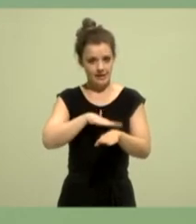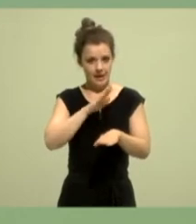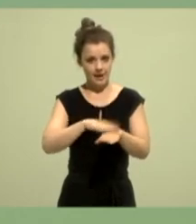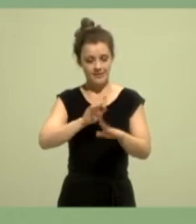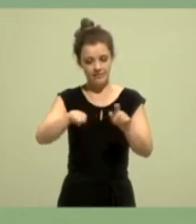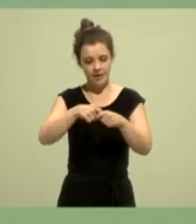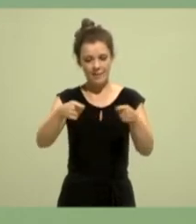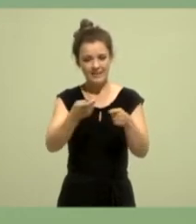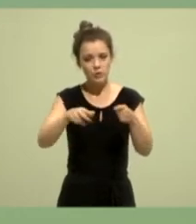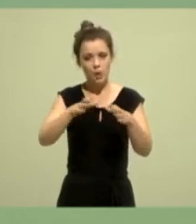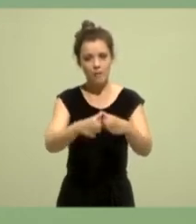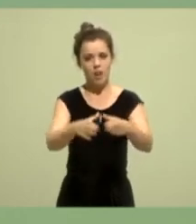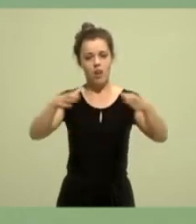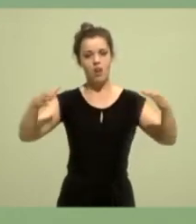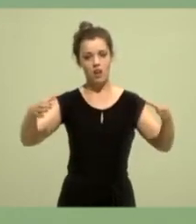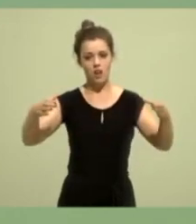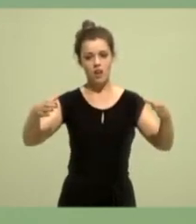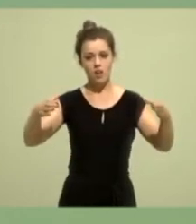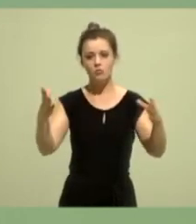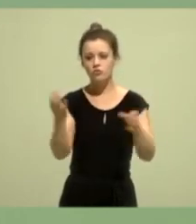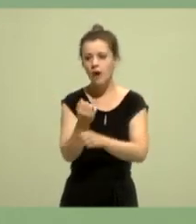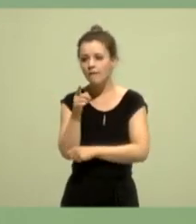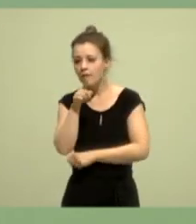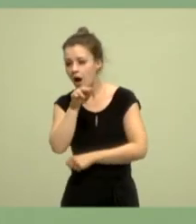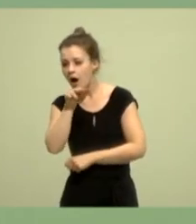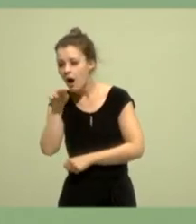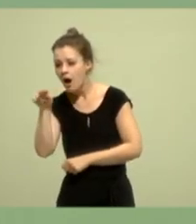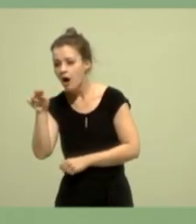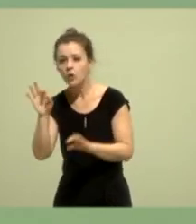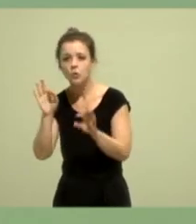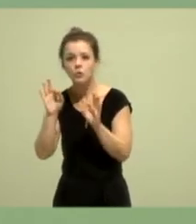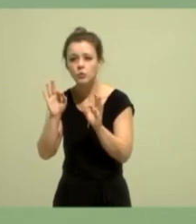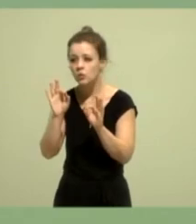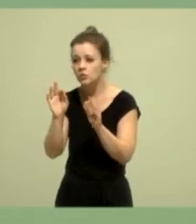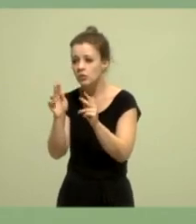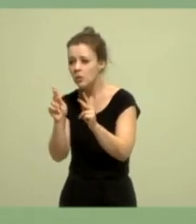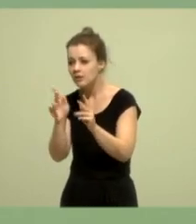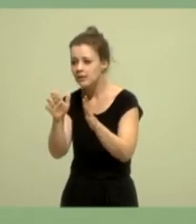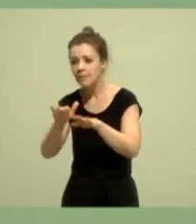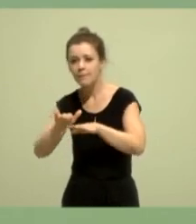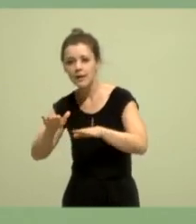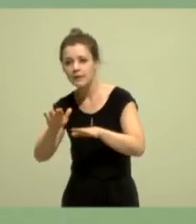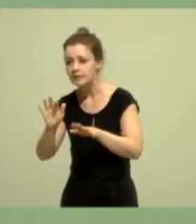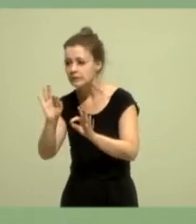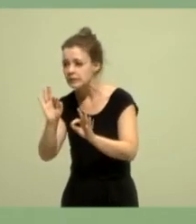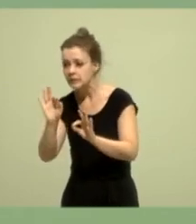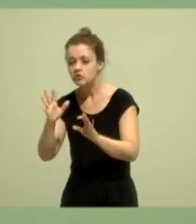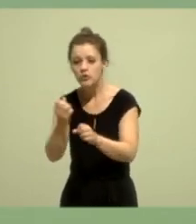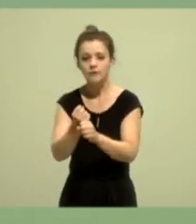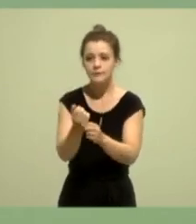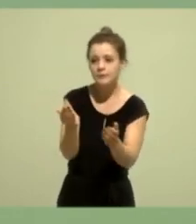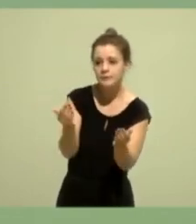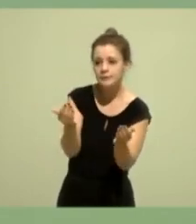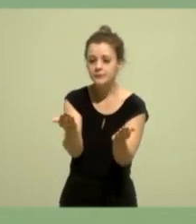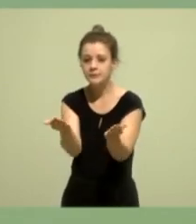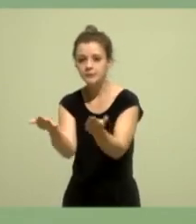basisorientierten Formaten alle mitzunehmen. Und dieses Know-how möchte ich sehr gerne in den neuen Landesvorstand einbringen. Mein